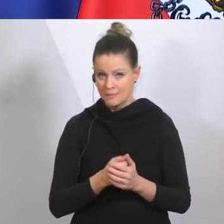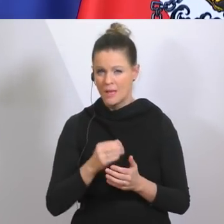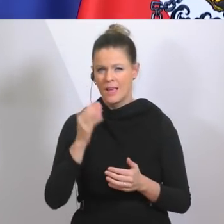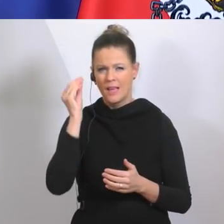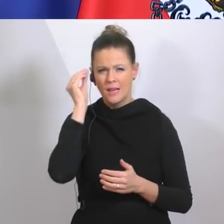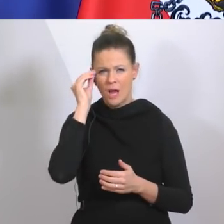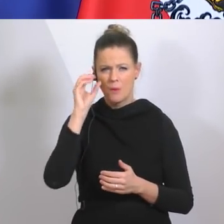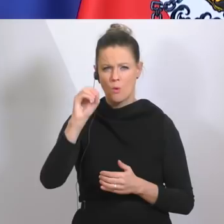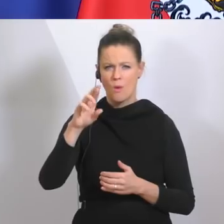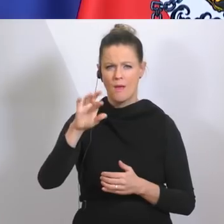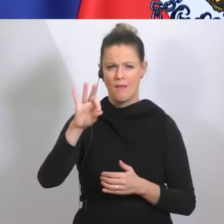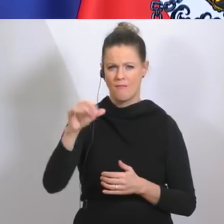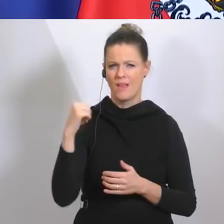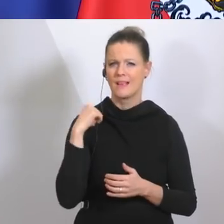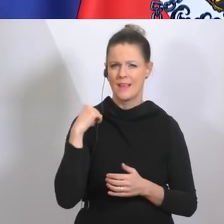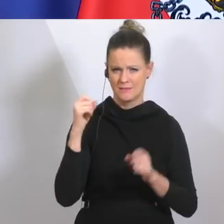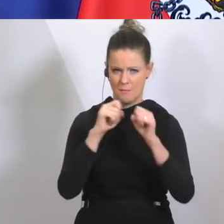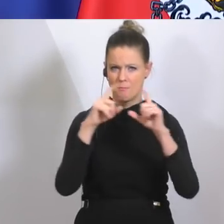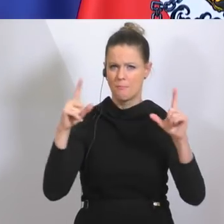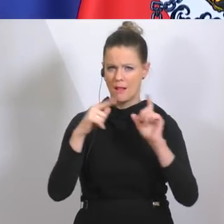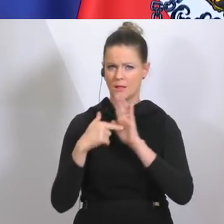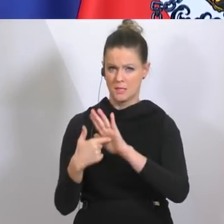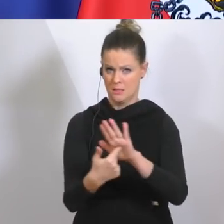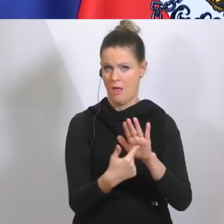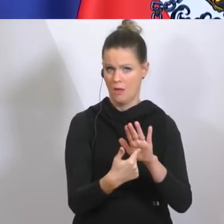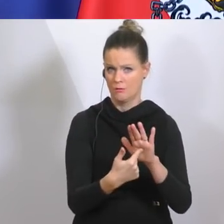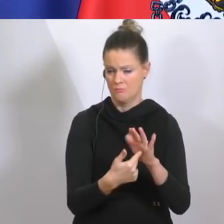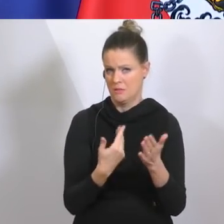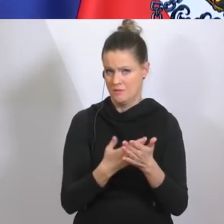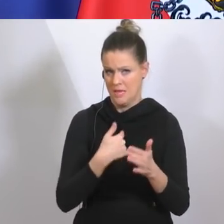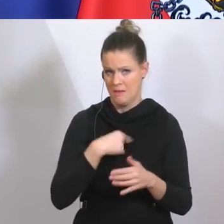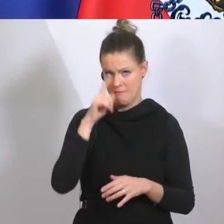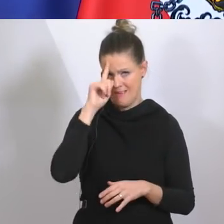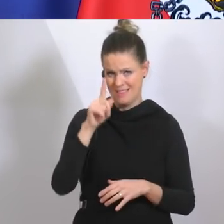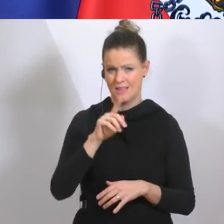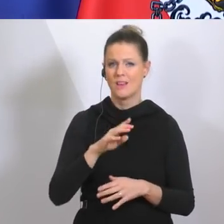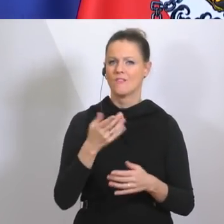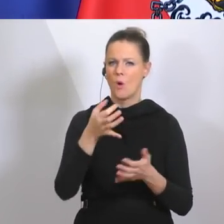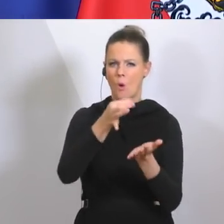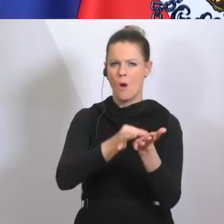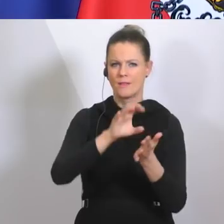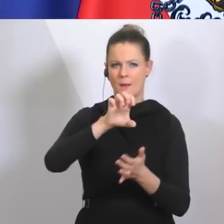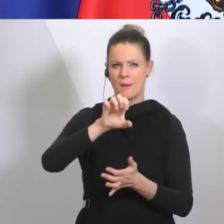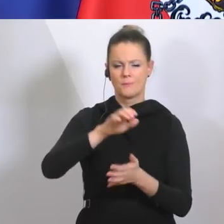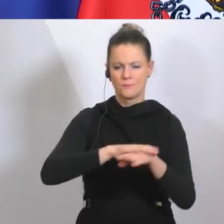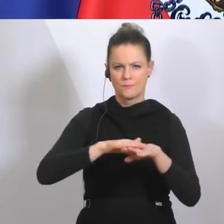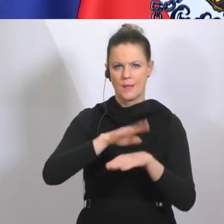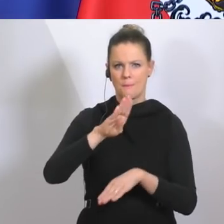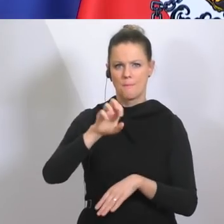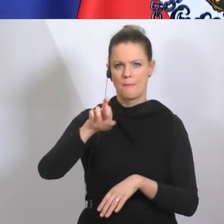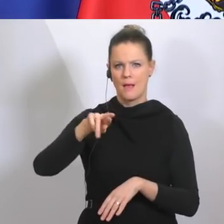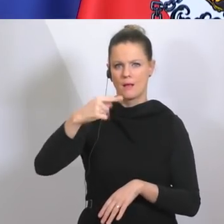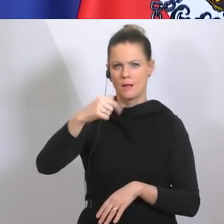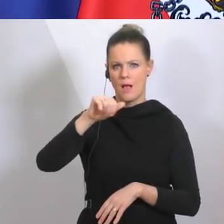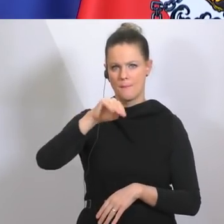wurden die Bilder gestern gezeigt, sonst würde ich sie auch nicht wissen, dass es in Bergamo, das ist ja einer der dramatischsten Punkte, ist aber eigentlich